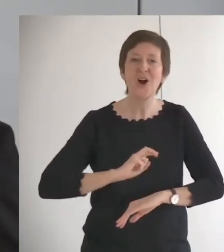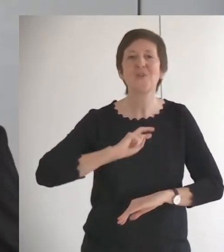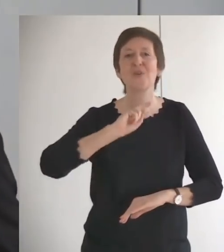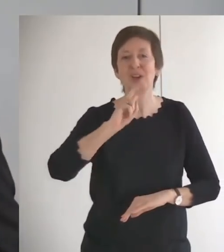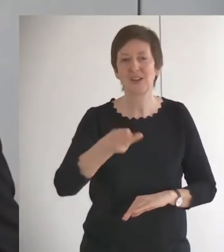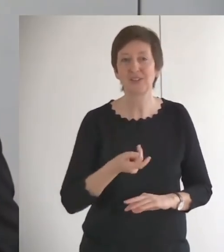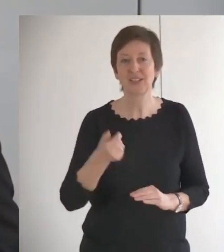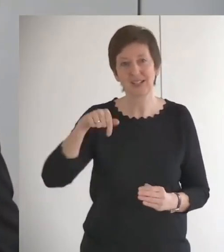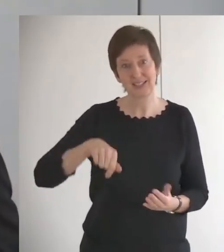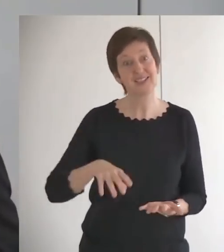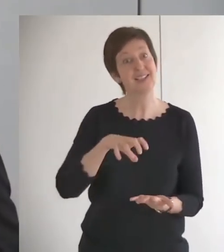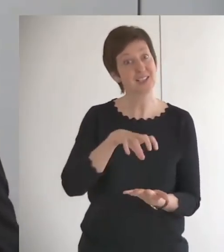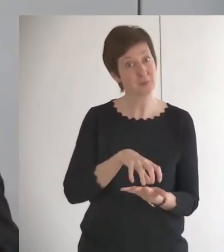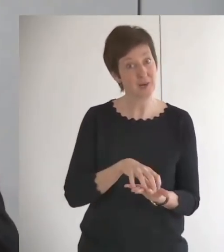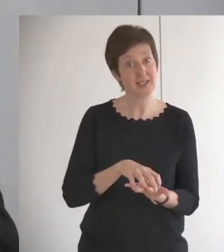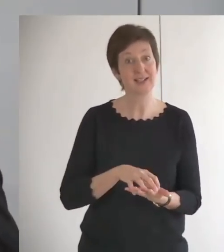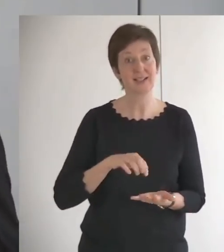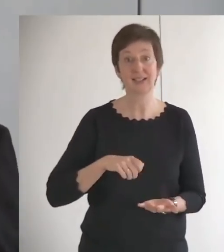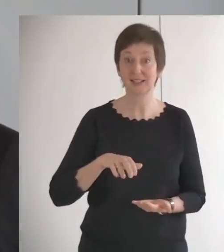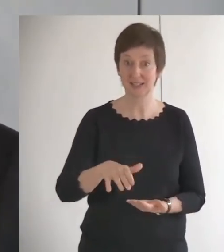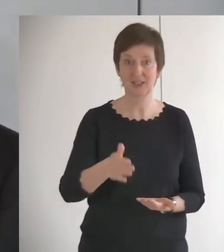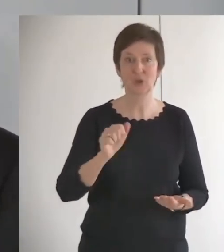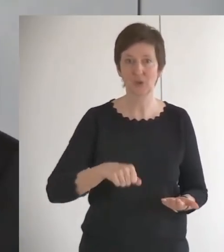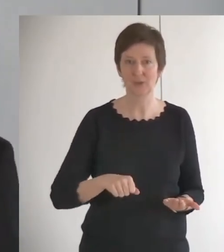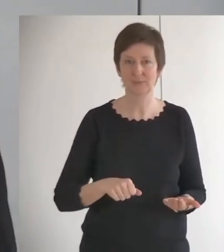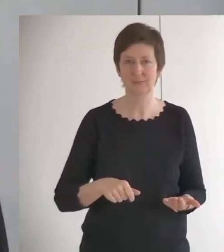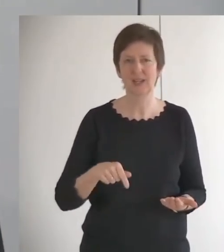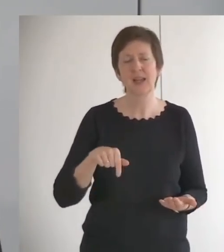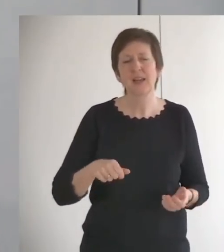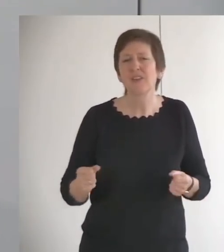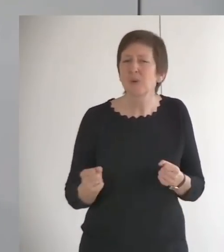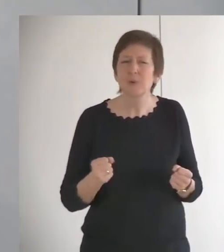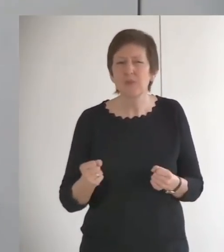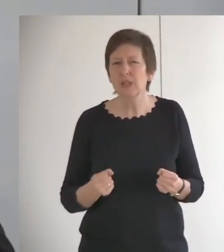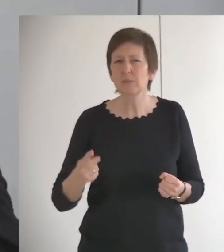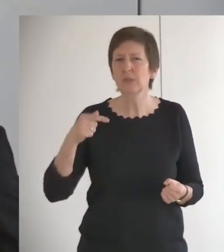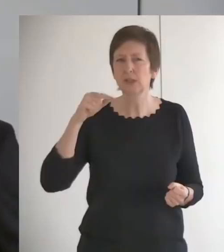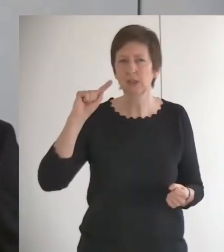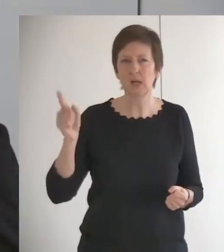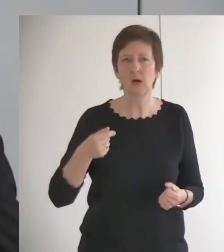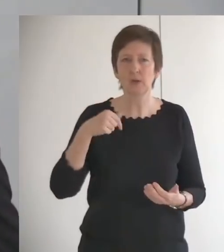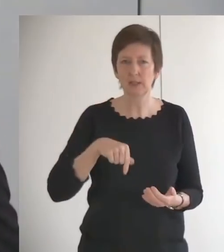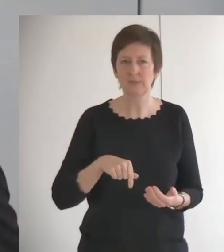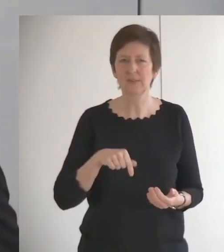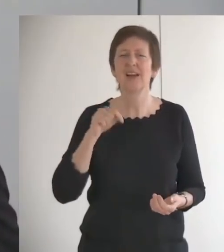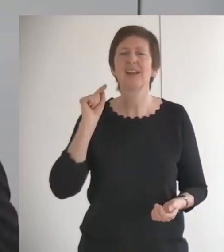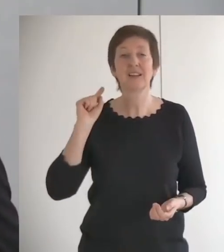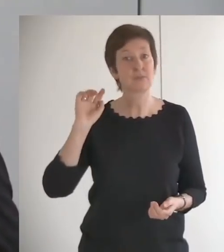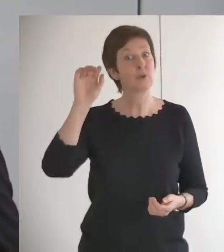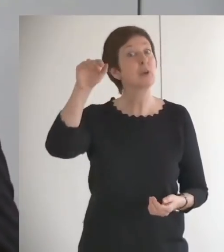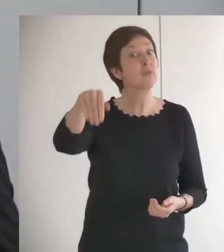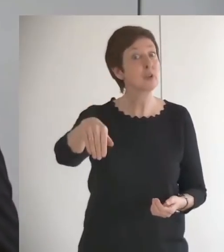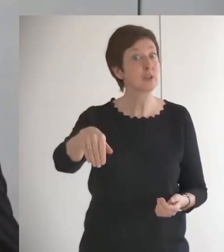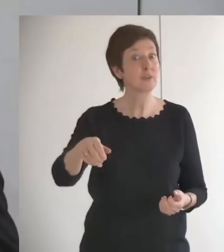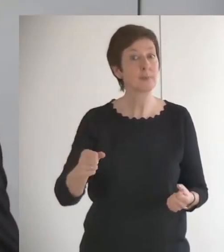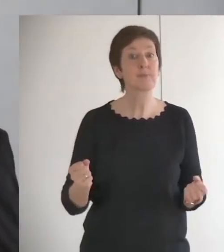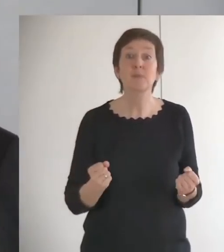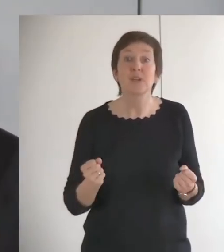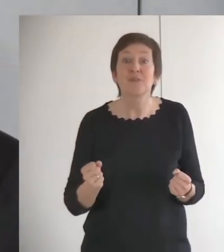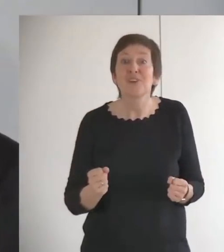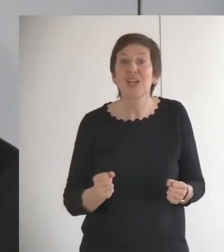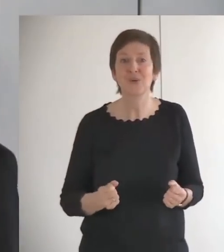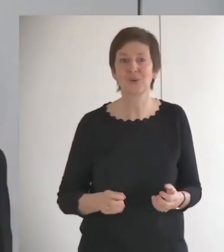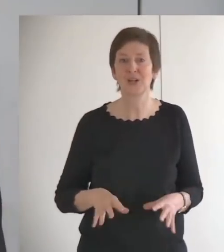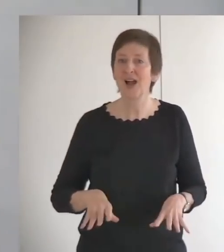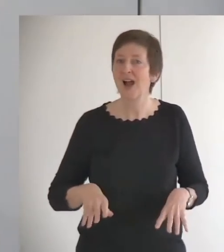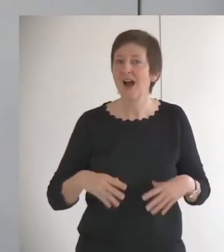unsere Gemeinde gehen können. Und ich bin sicher, ihr Lieben, es bewegt mich auch jetzt, ich bin sicher, dass das Bewegung auslösen wird, wenn wir dann wieder das erste